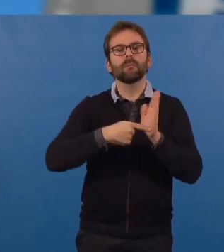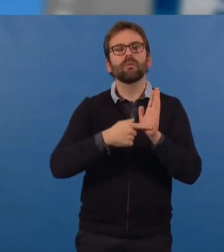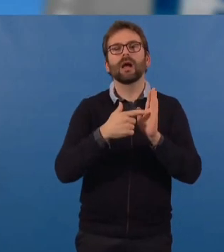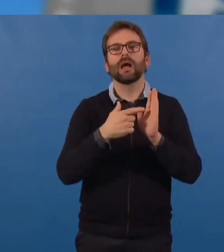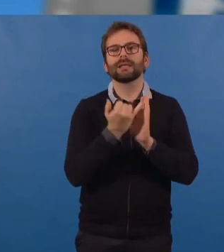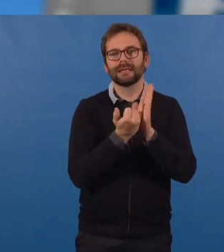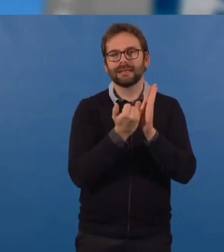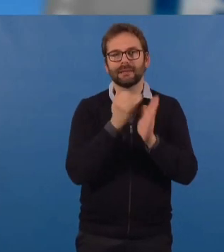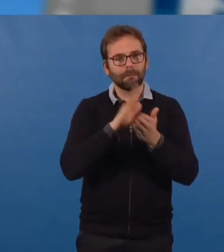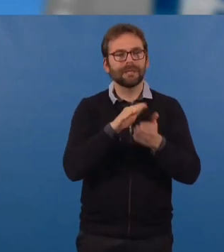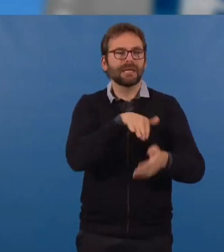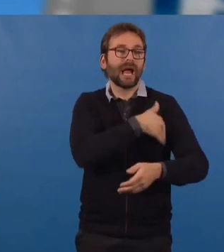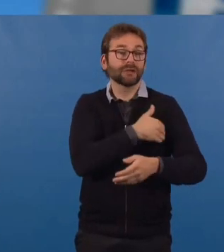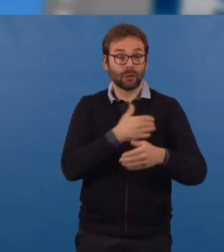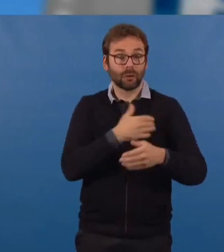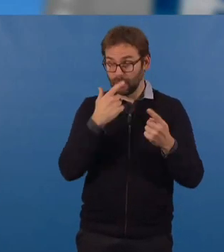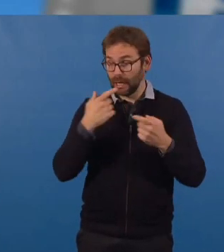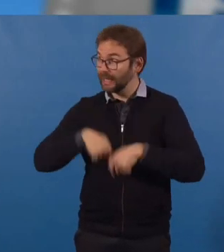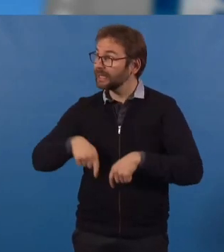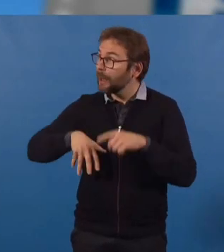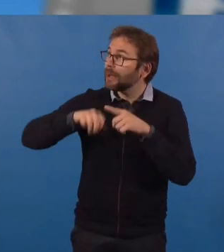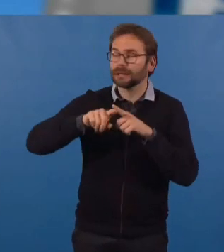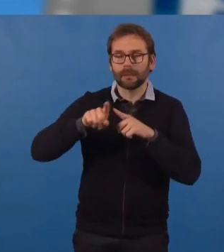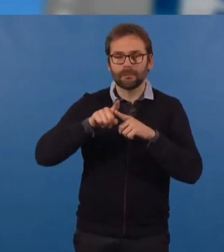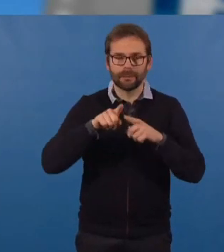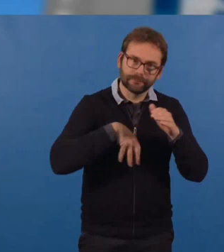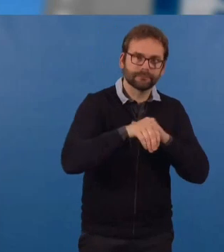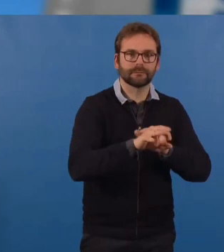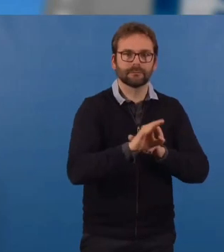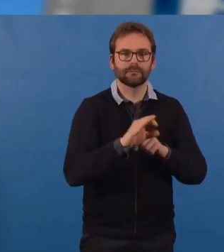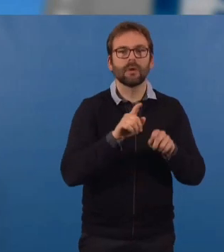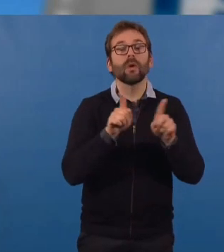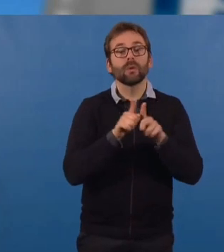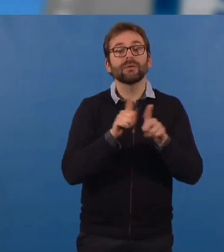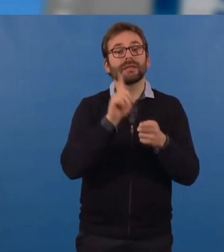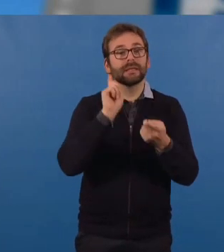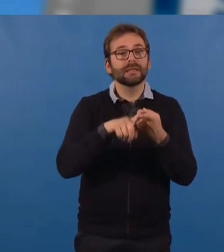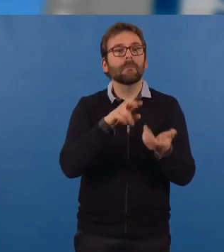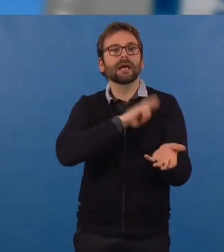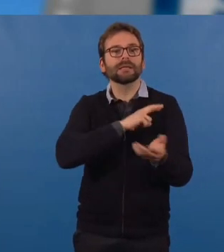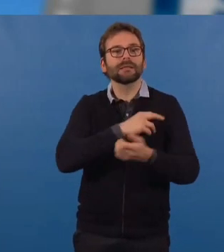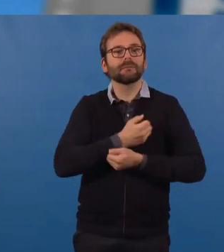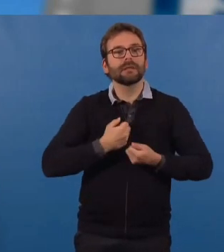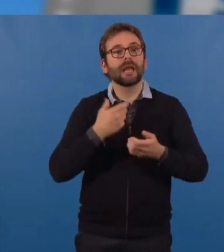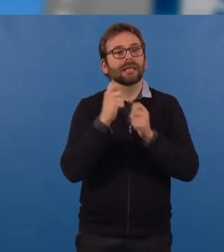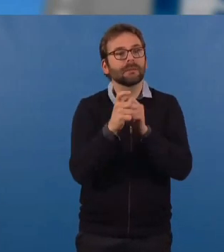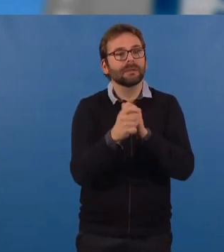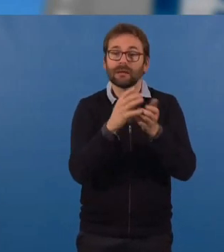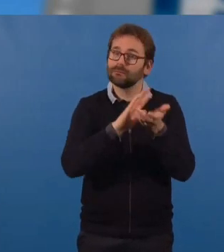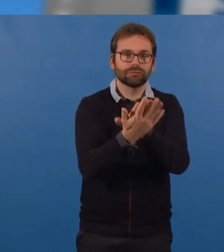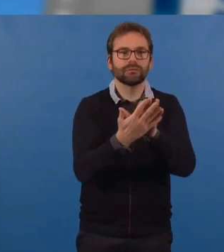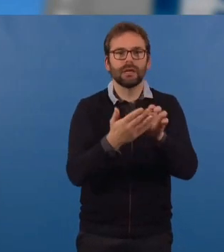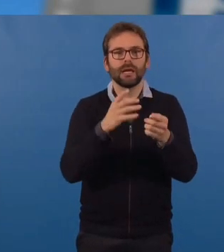agents non compensés par l'Etat, mais également la refonte du régime indemnitaire politique volontariste de notre métropole pour